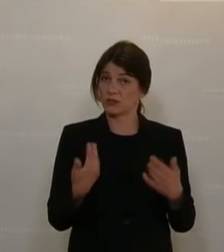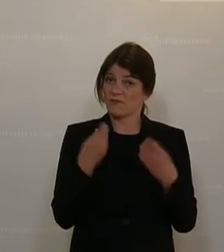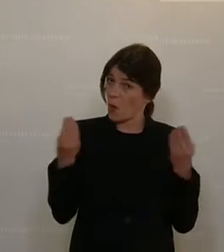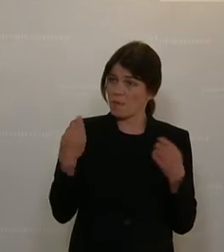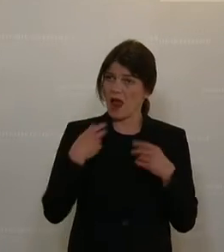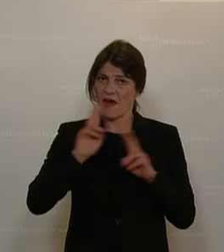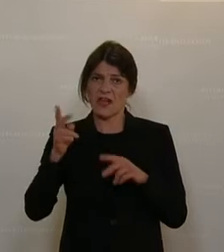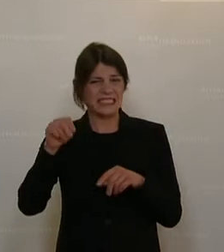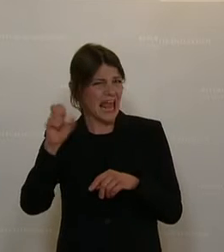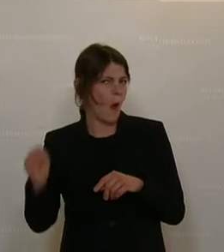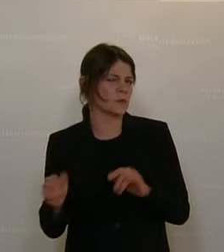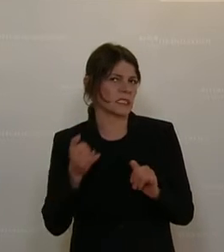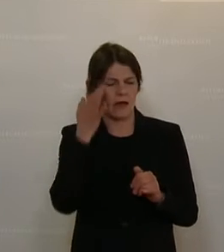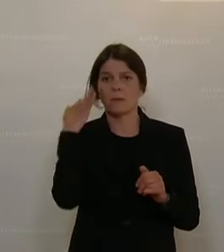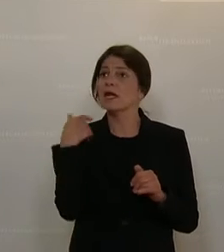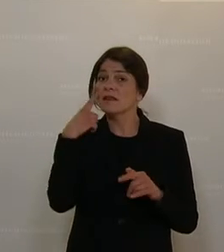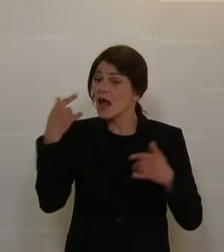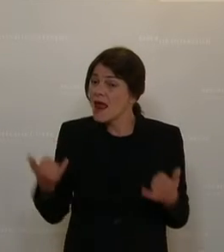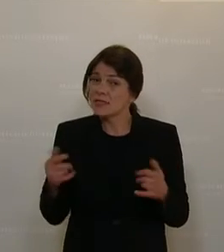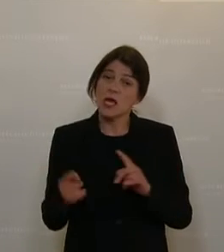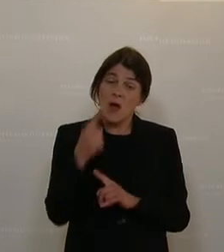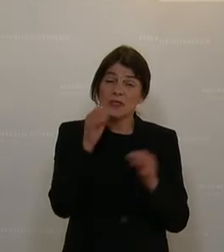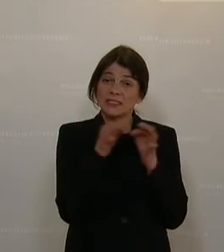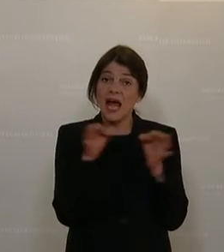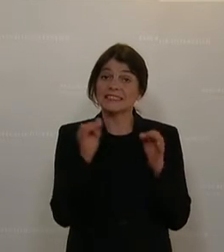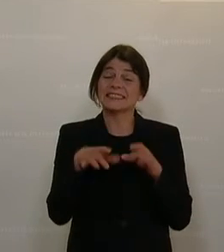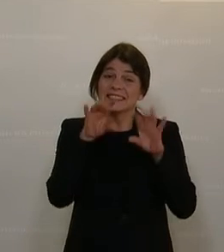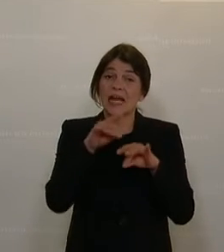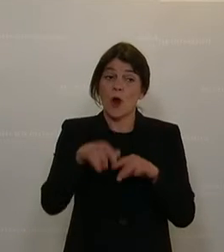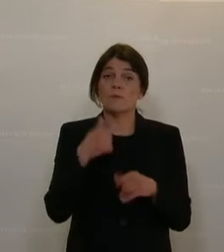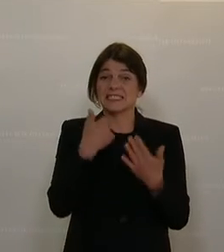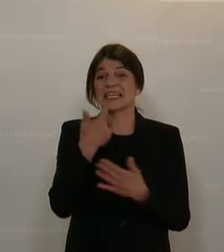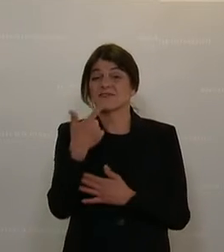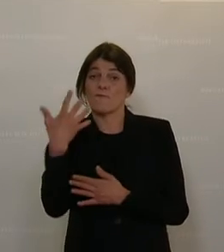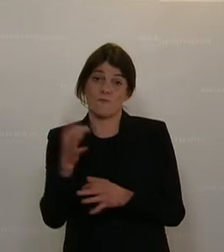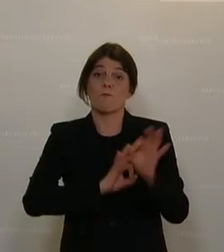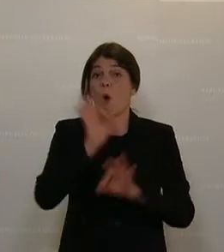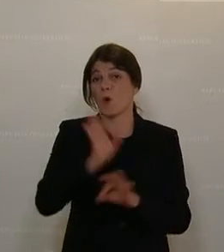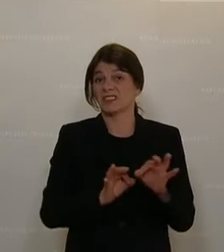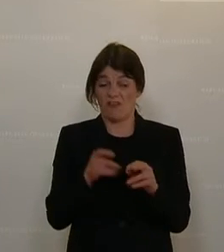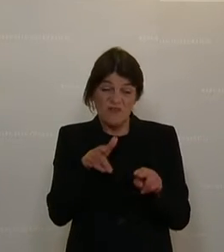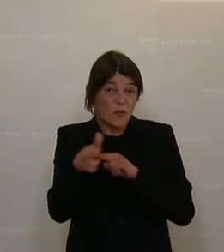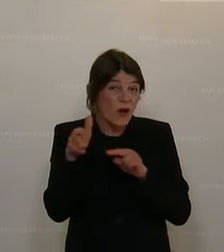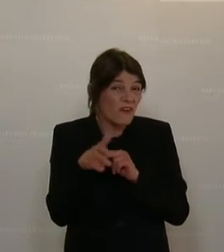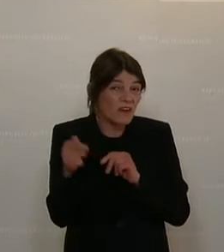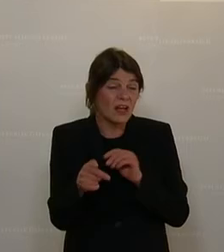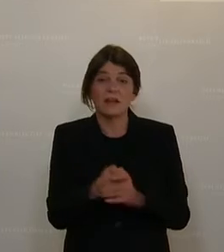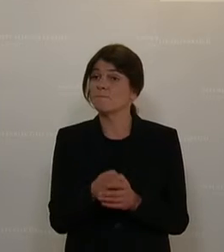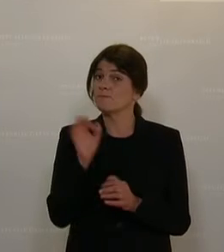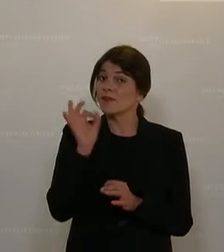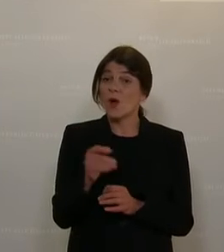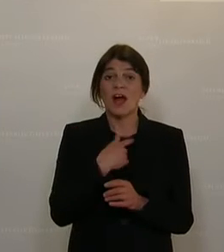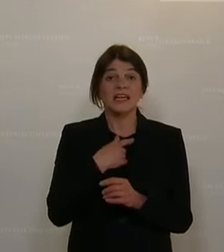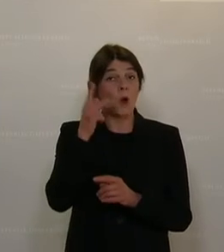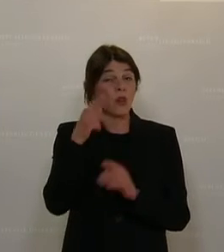Neos. Ich denke, der derzeitige Höchstsatz von 10,625 Prozent als Durchschnitt für